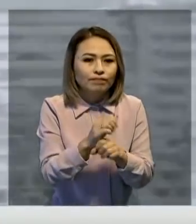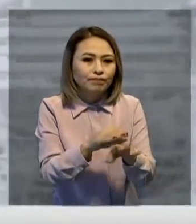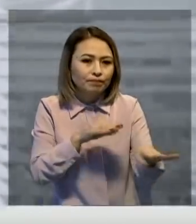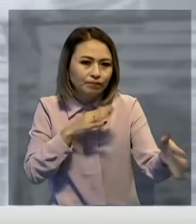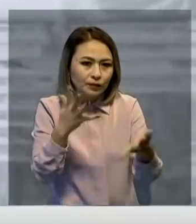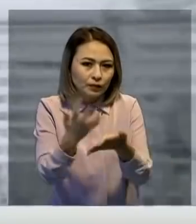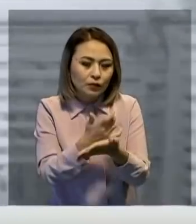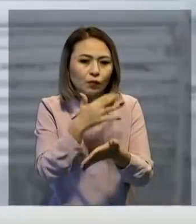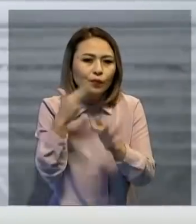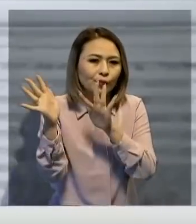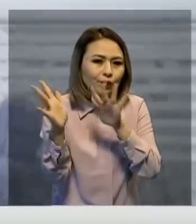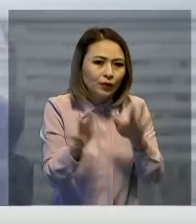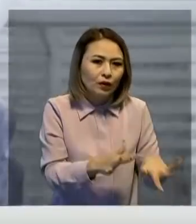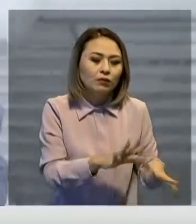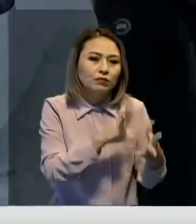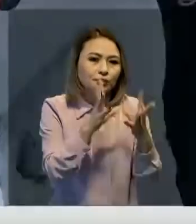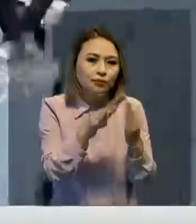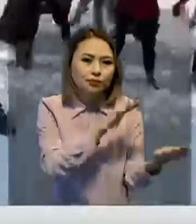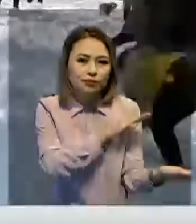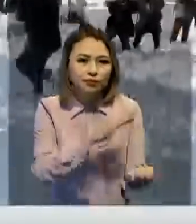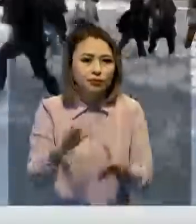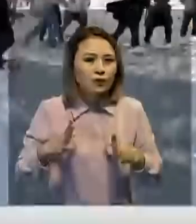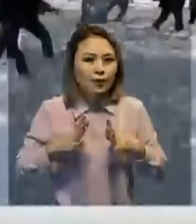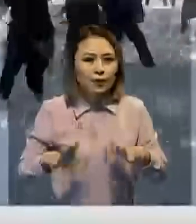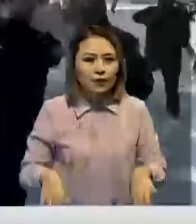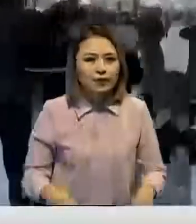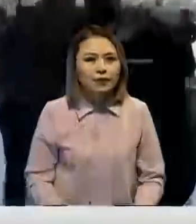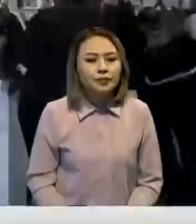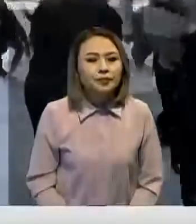болды. Шақарда көп жылдан бері мұндай қар үспеген.